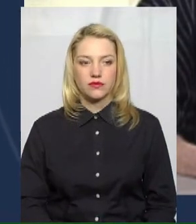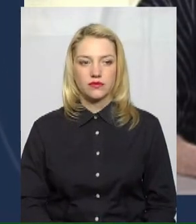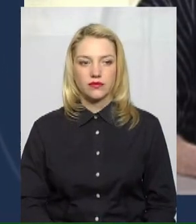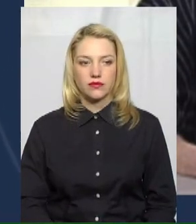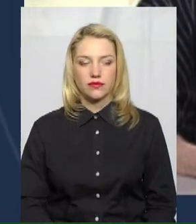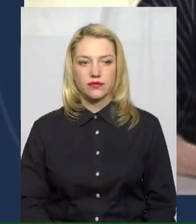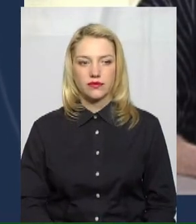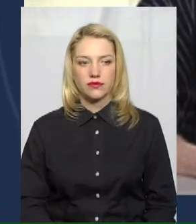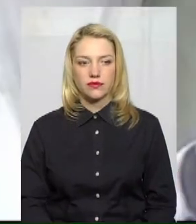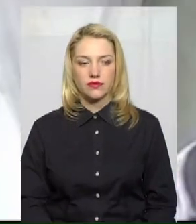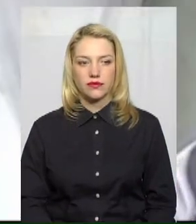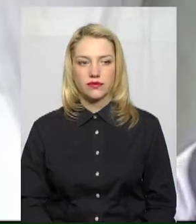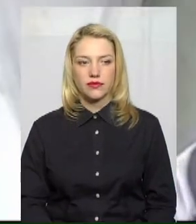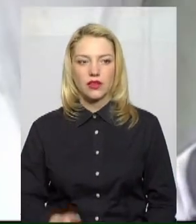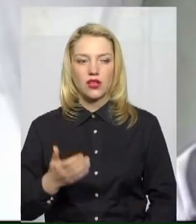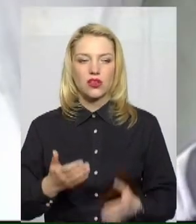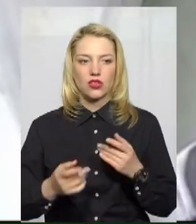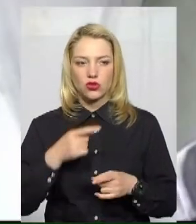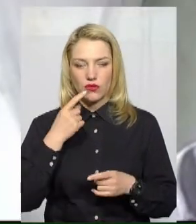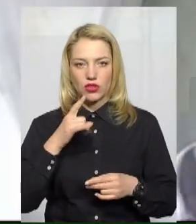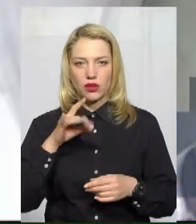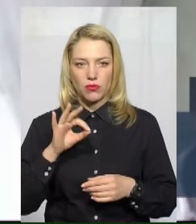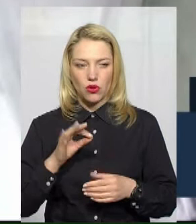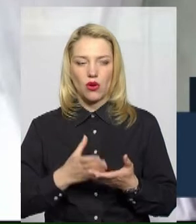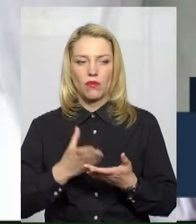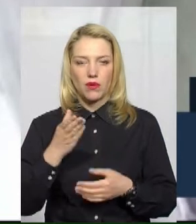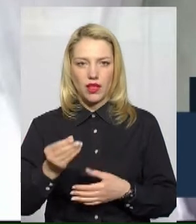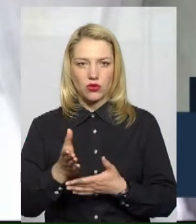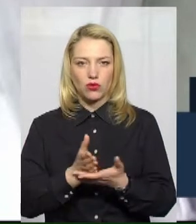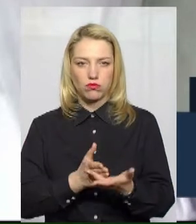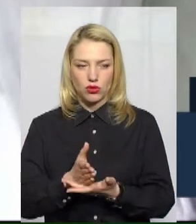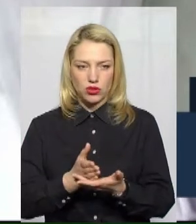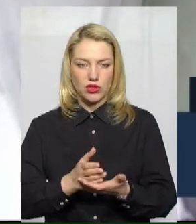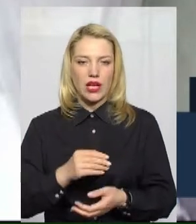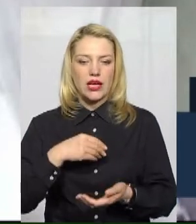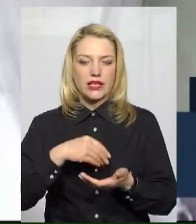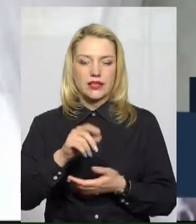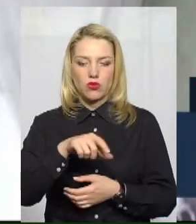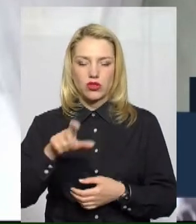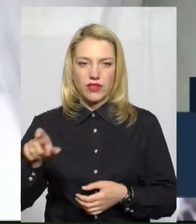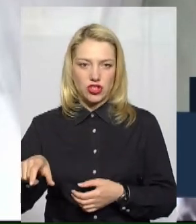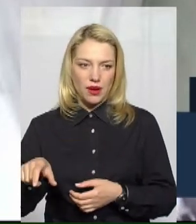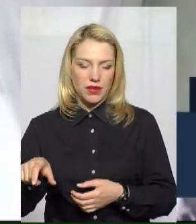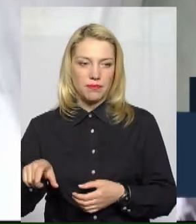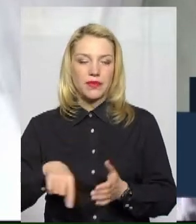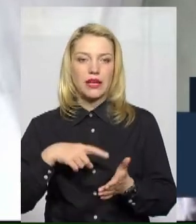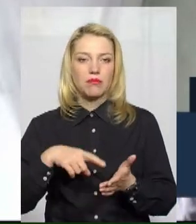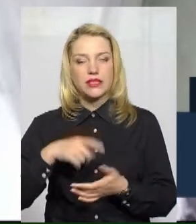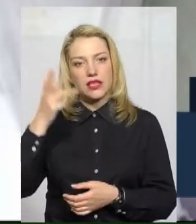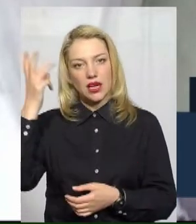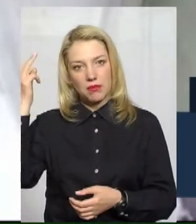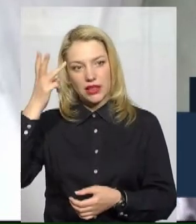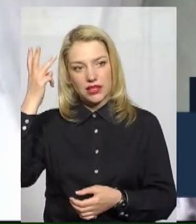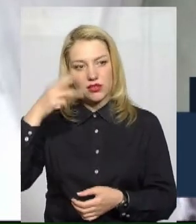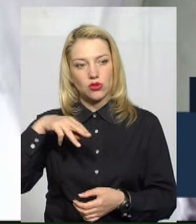Якщо говорити про оплату послуг споживачами міста Хмельницького, то